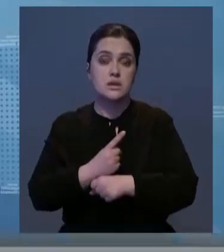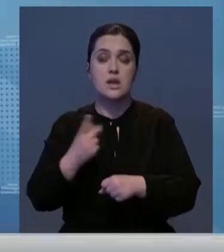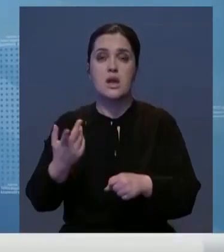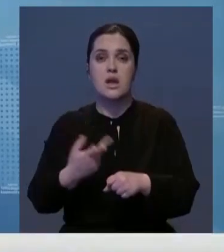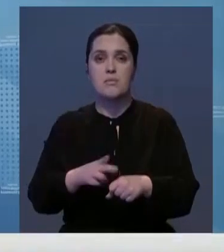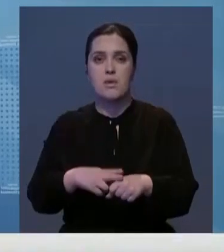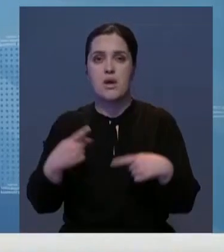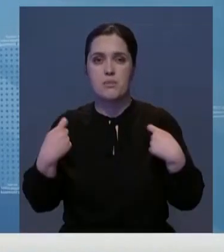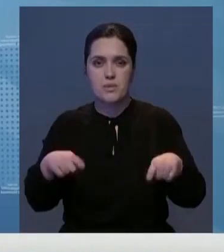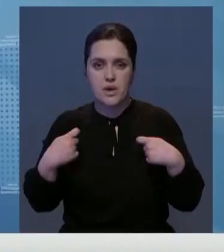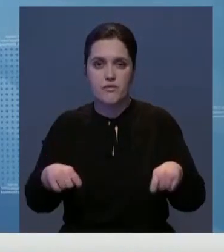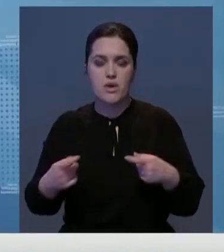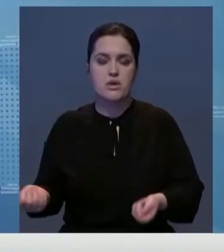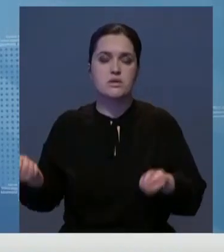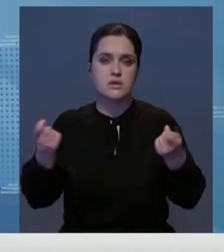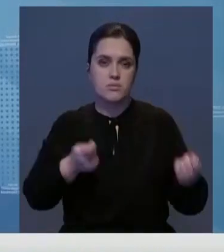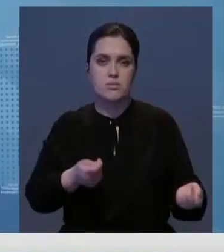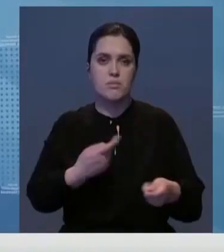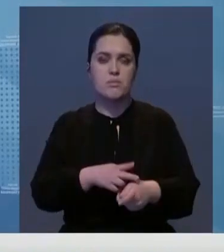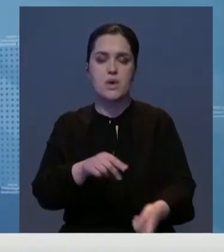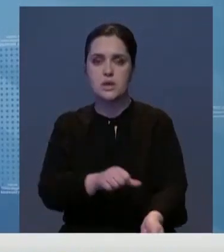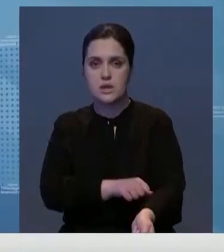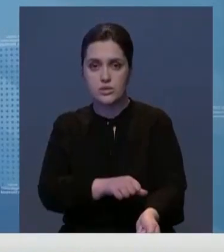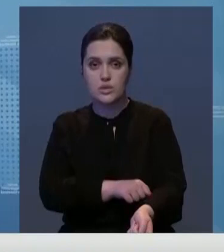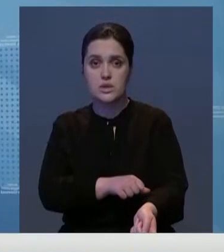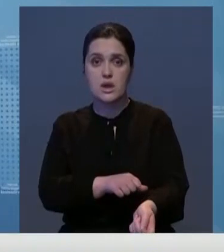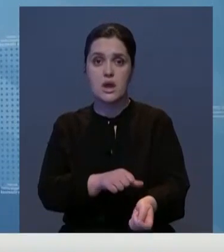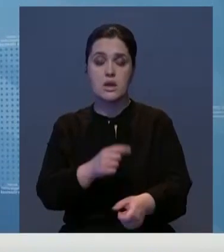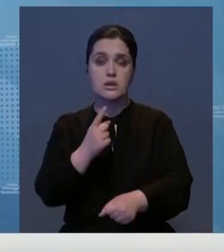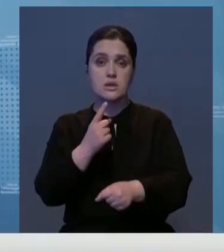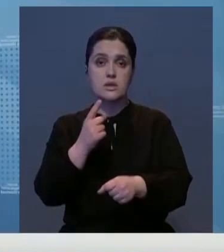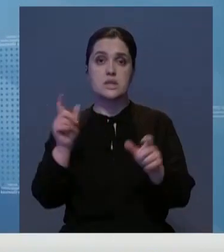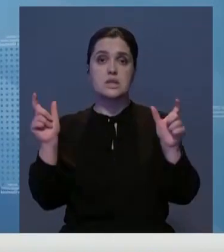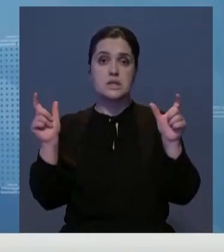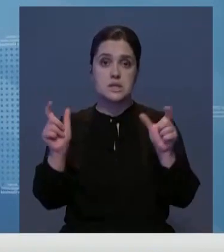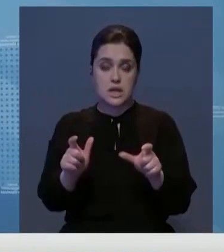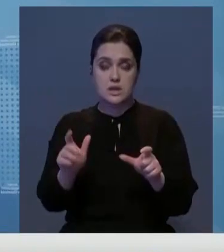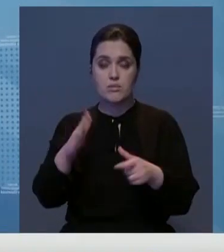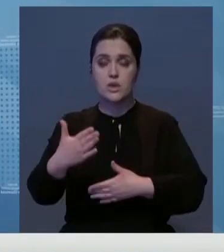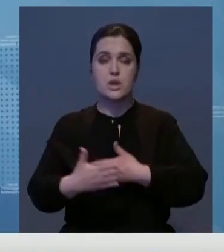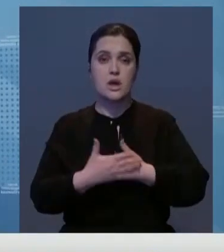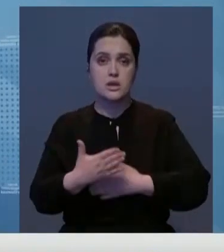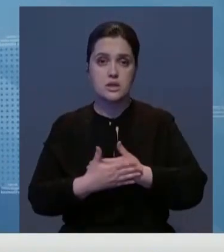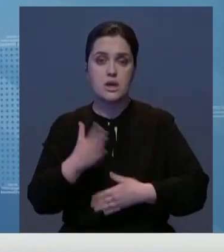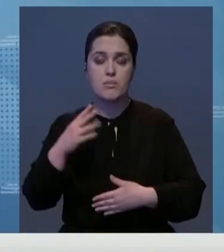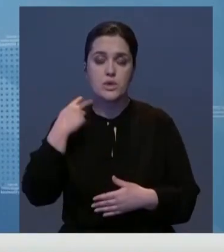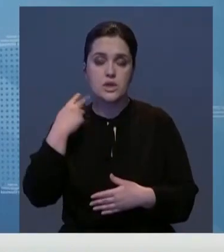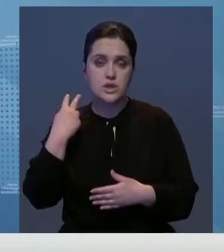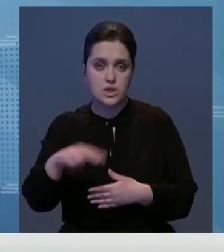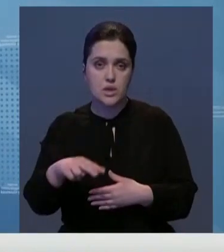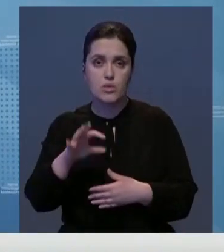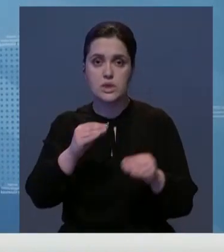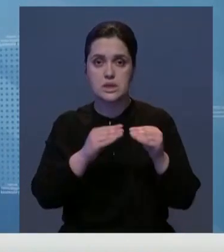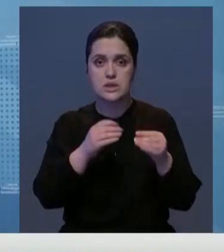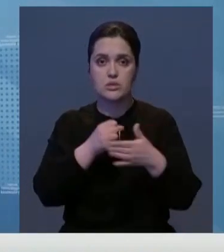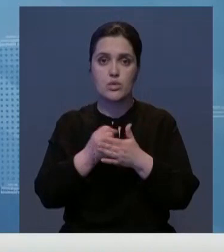перевозку, избыток наркотических средств. В санкции данной статьи предусмотрено наказание в виде лишения свободы от